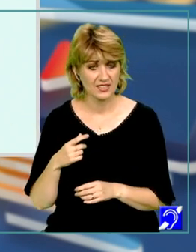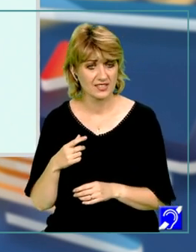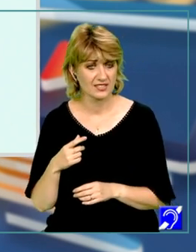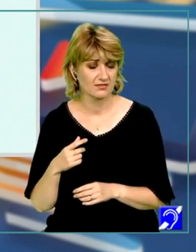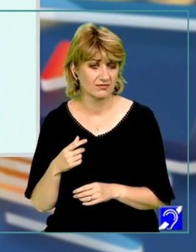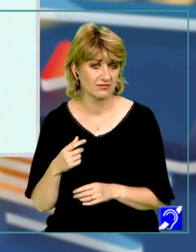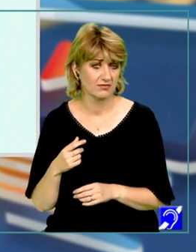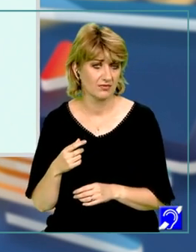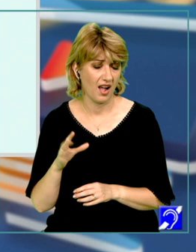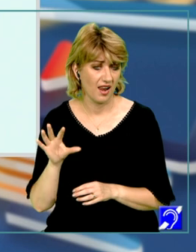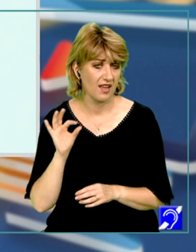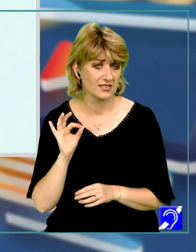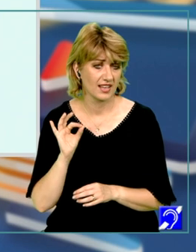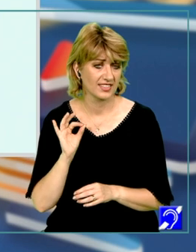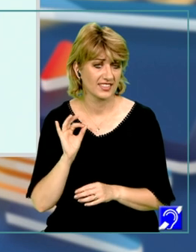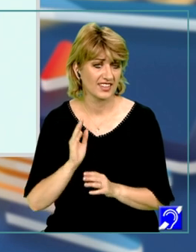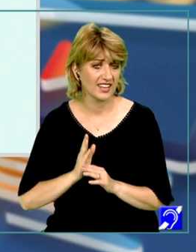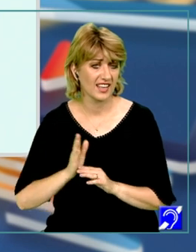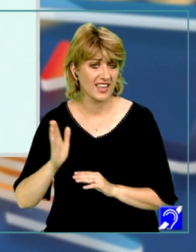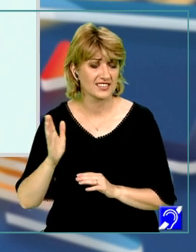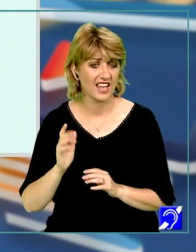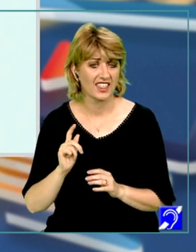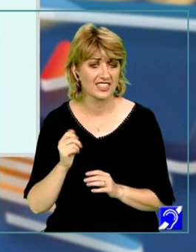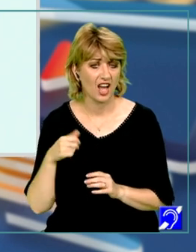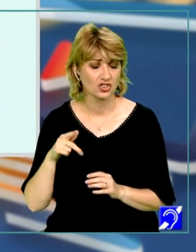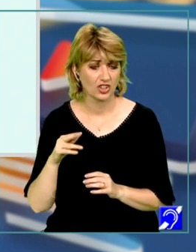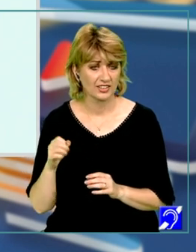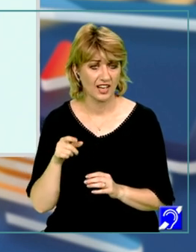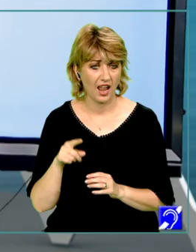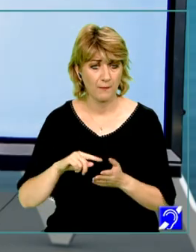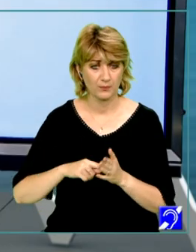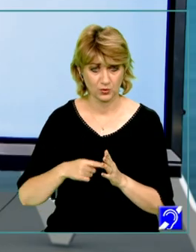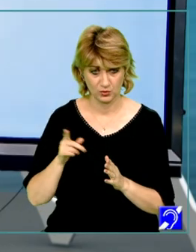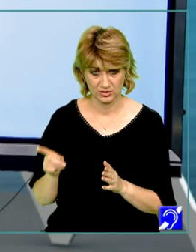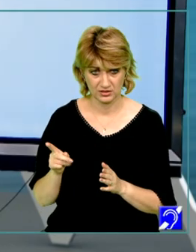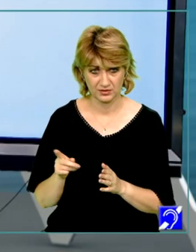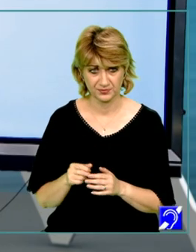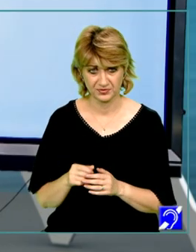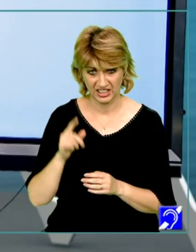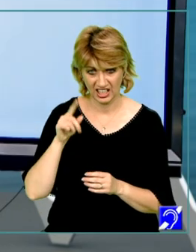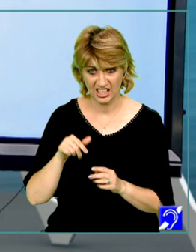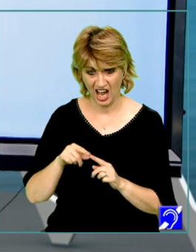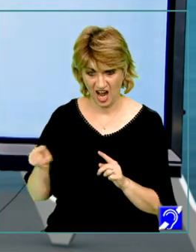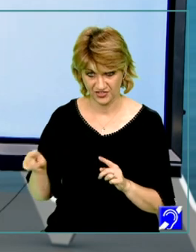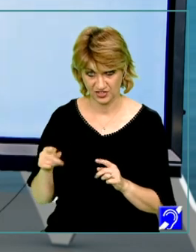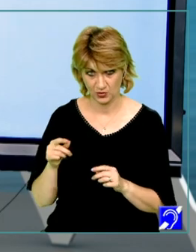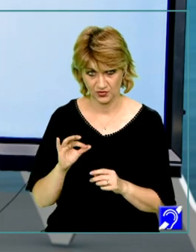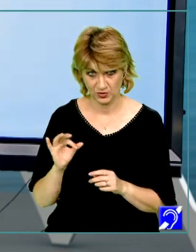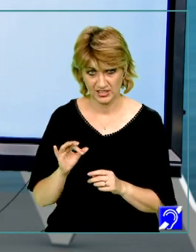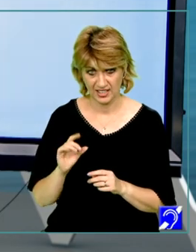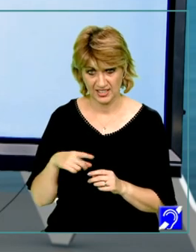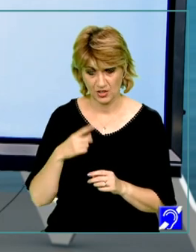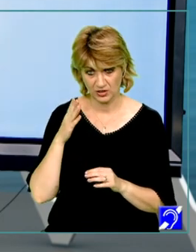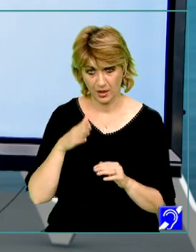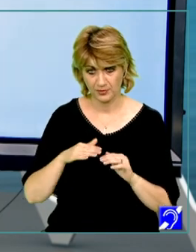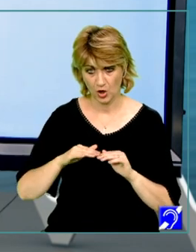direcția tangentei în acest punct la graficul funcției. Pare că este o dreaptă orizontală, dar noi va